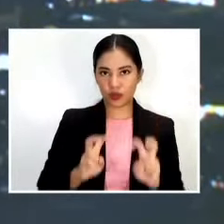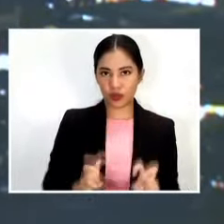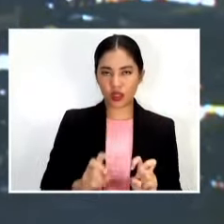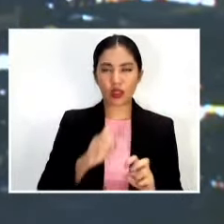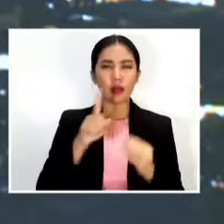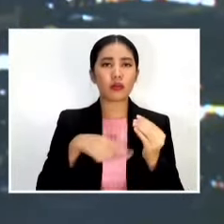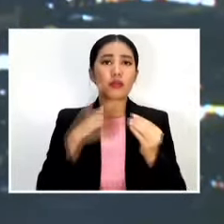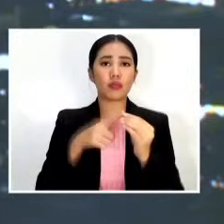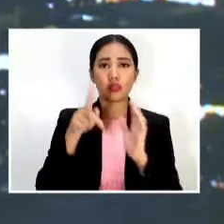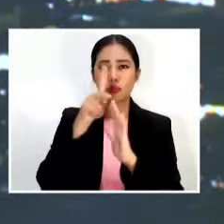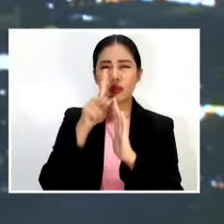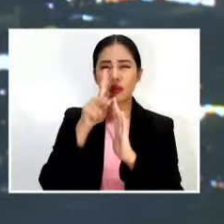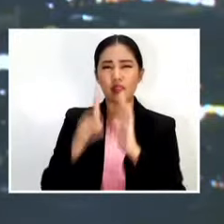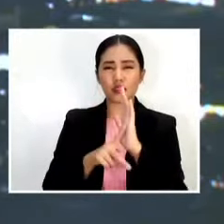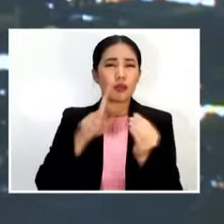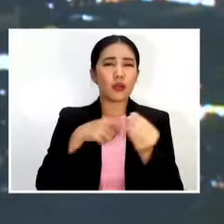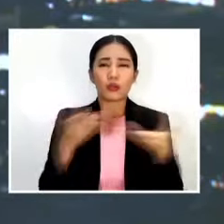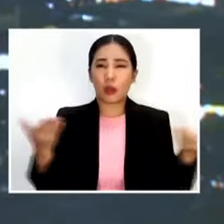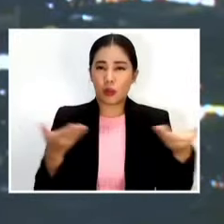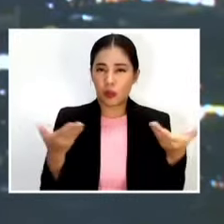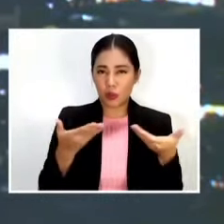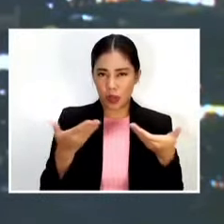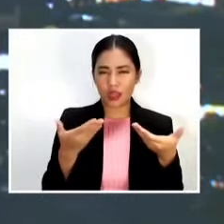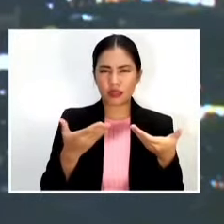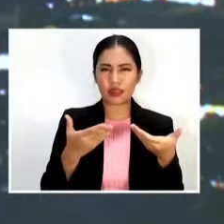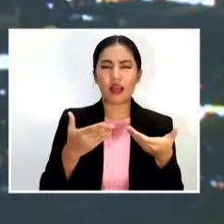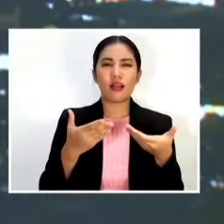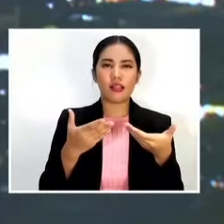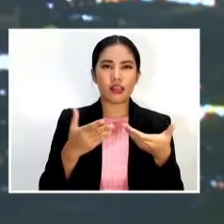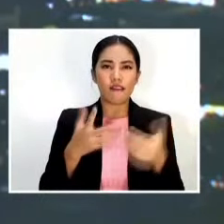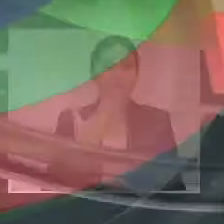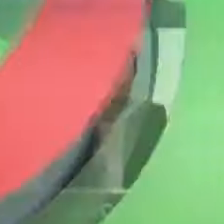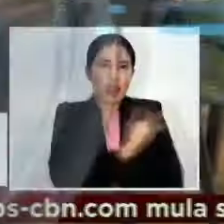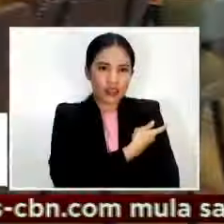establishmento nagpa-patrol Zen Hernandez